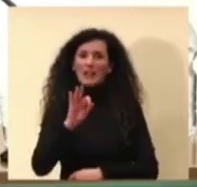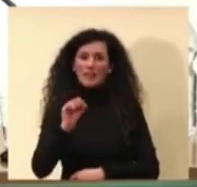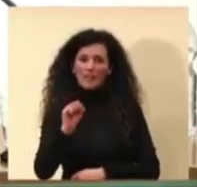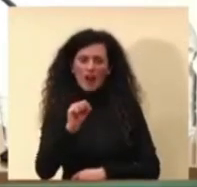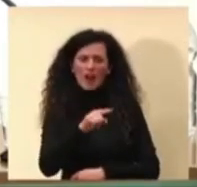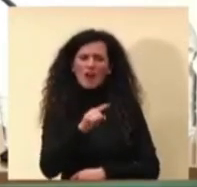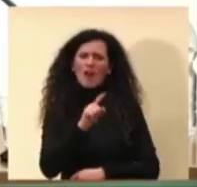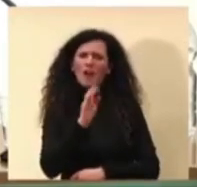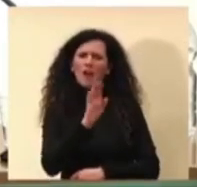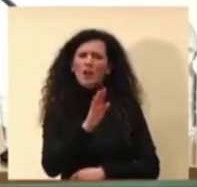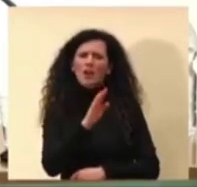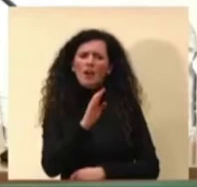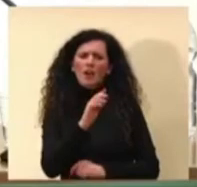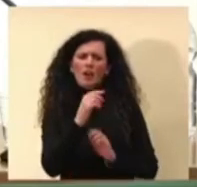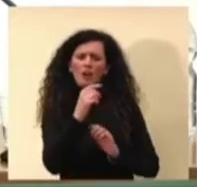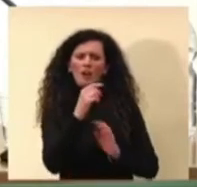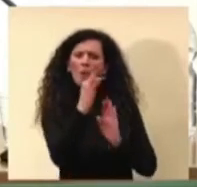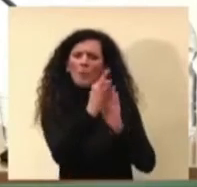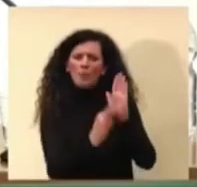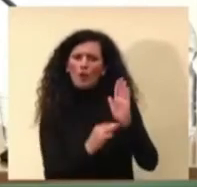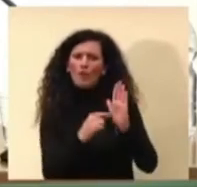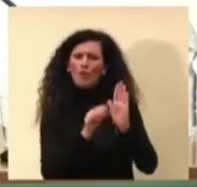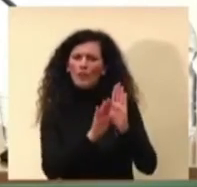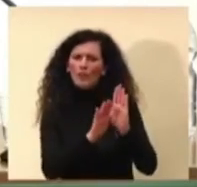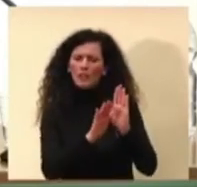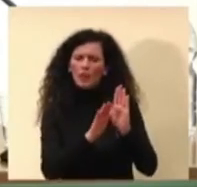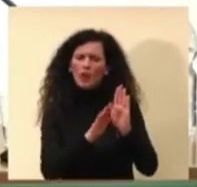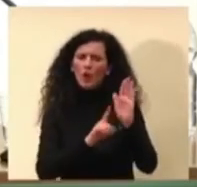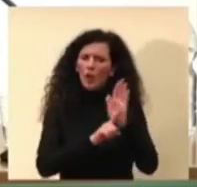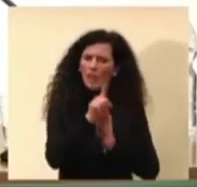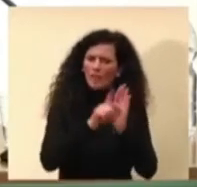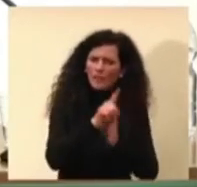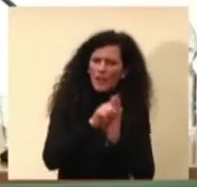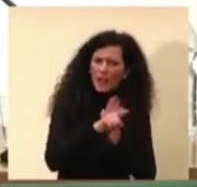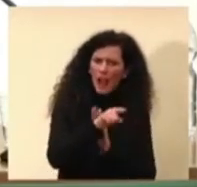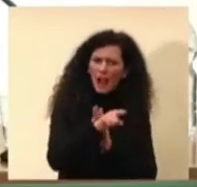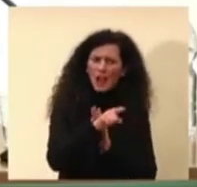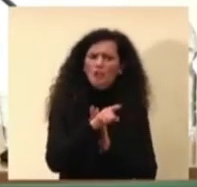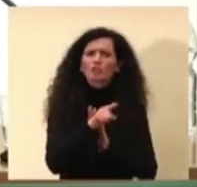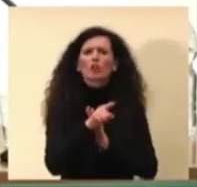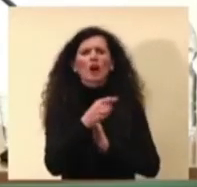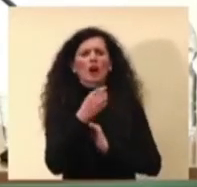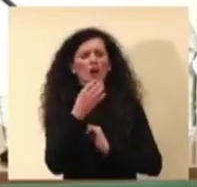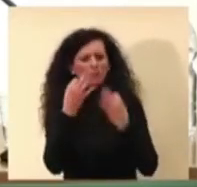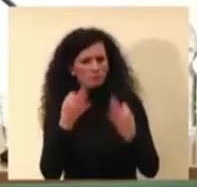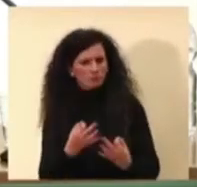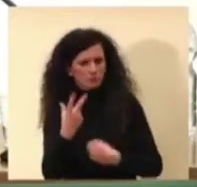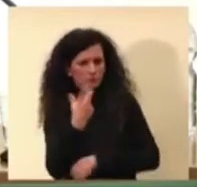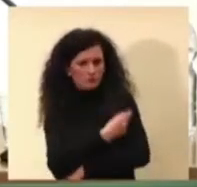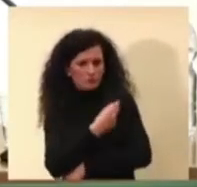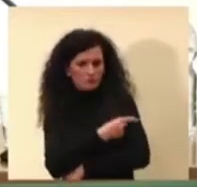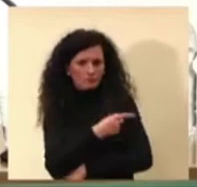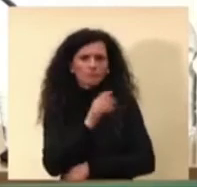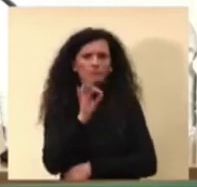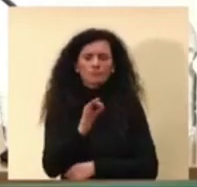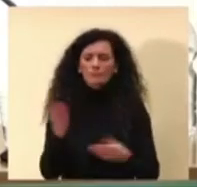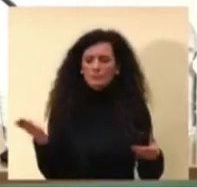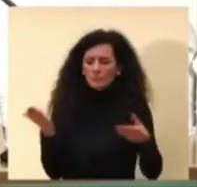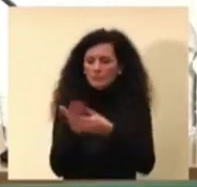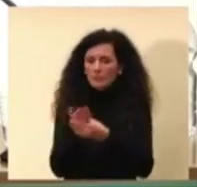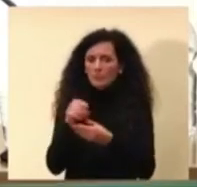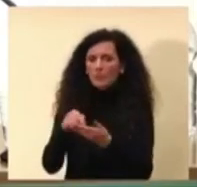e le evidenze di efficacia, basandosi sulla documentazione che viene